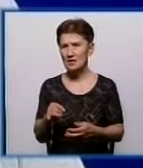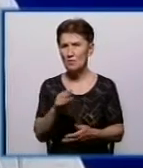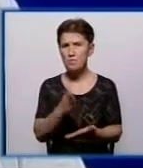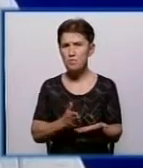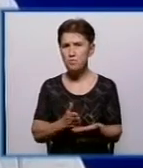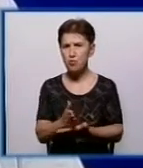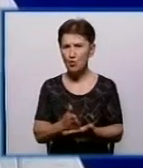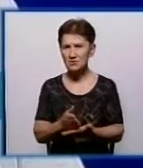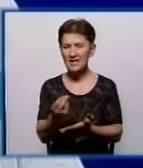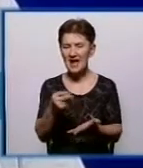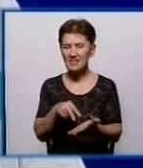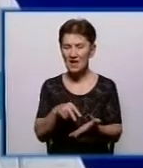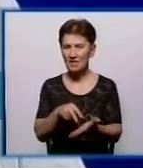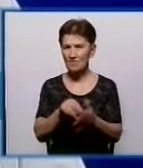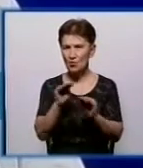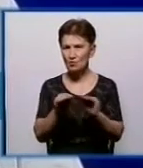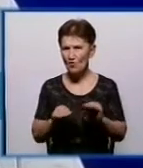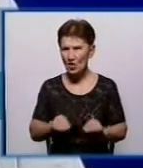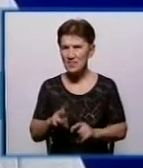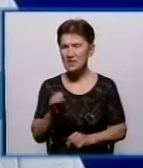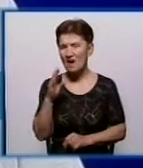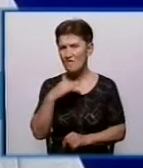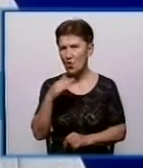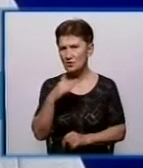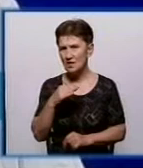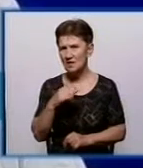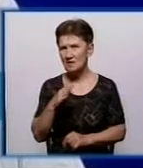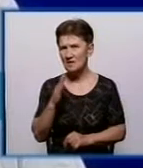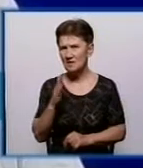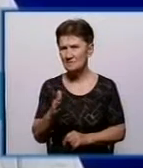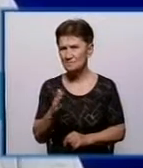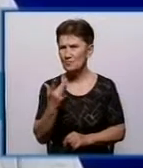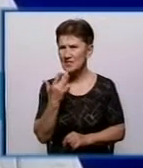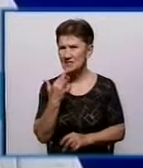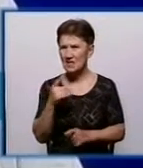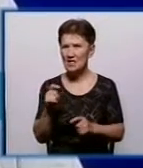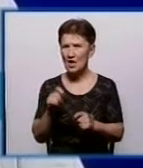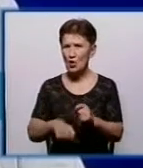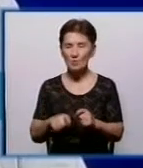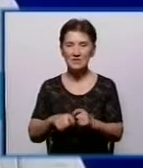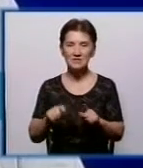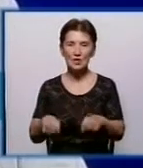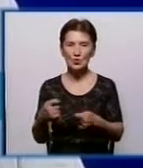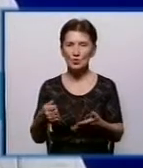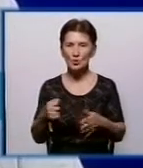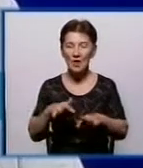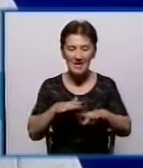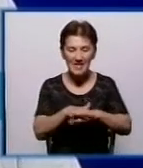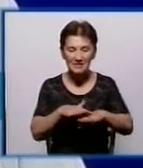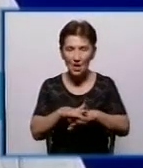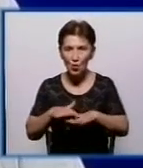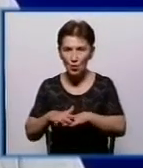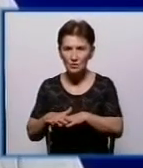тарифоутворення на водопущення і водовідведення, всі ліцензіати Національної комісії здають розрахунки